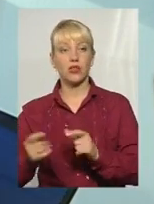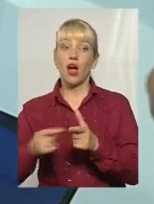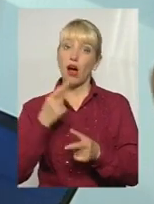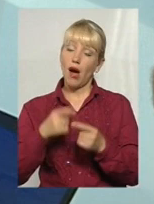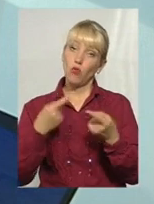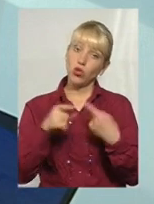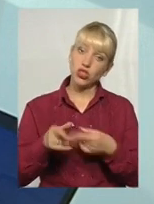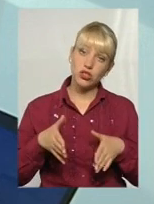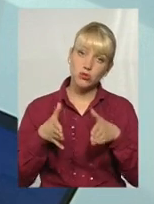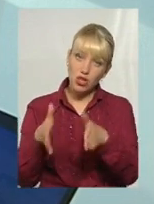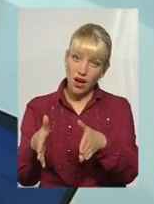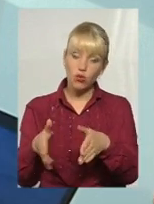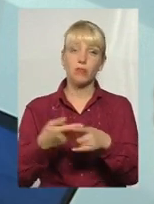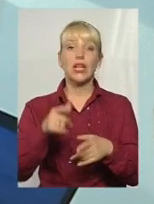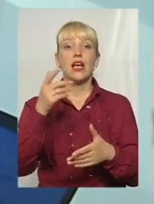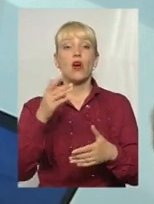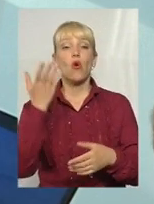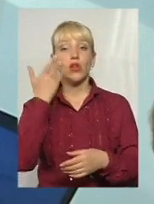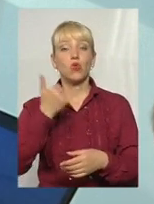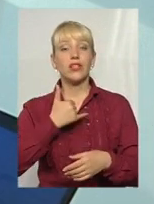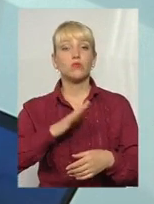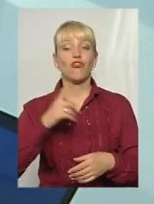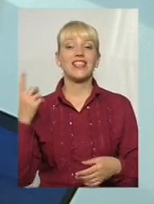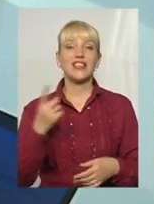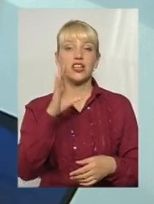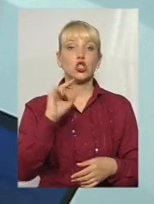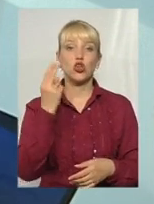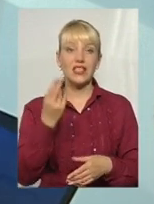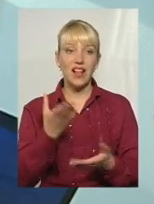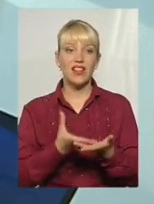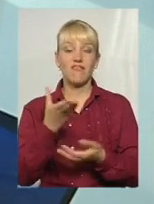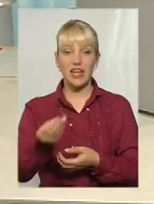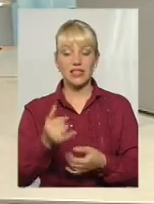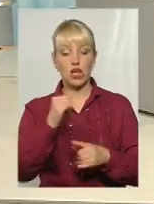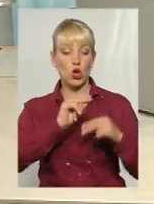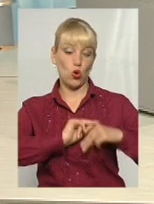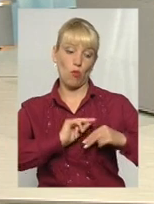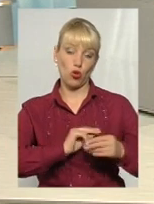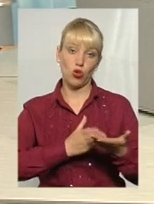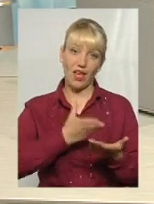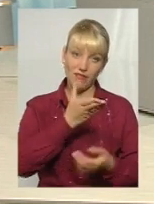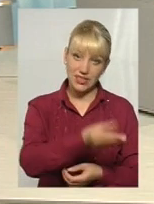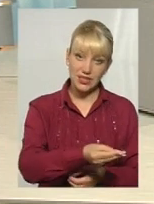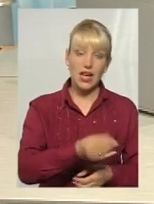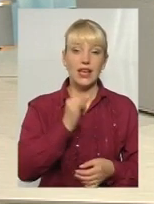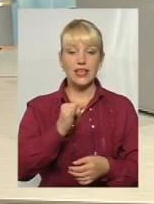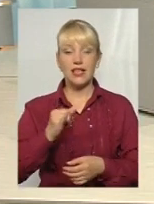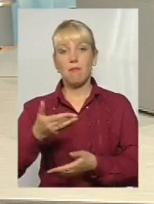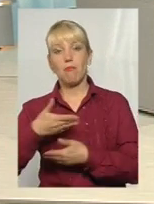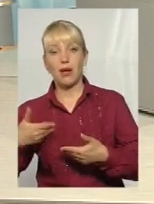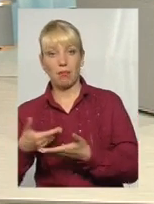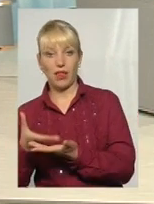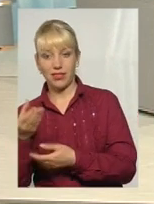піти іншим шляхом. Коли в нас був єдиний соціальний внесок, ми платили і роботодавець, і ми платили, по якому нам потім пенсію